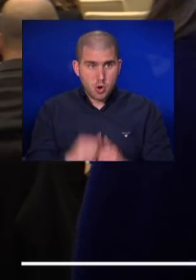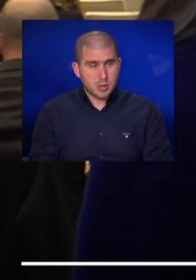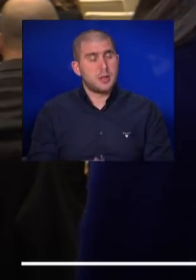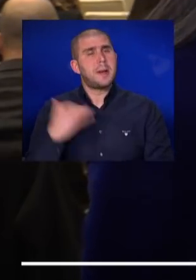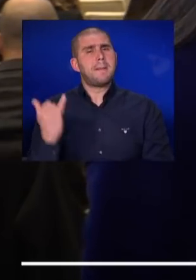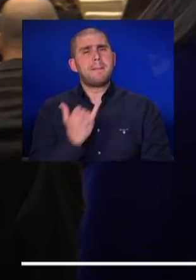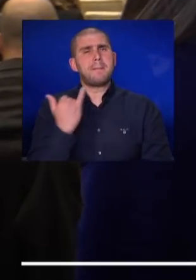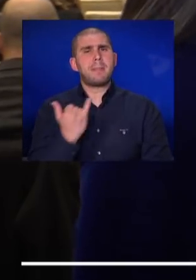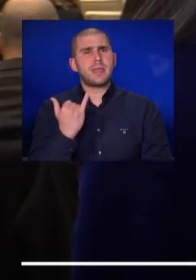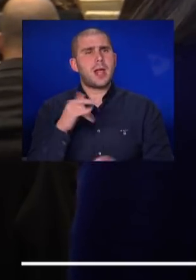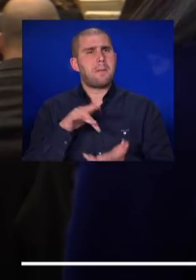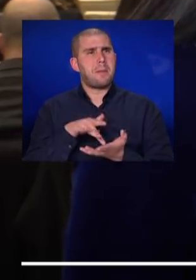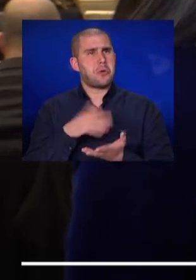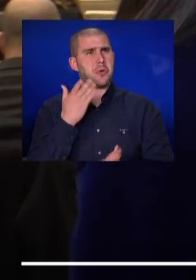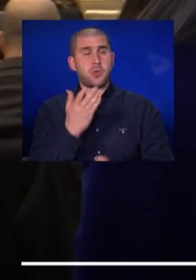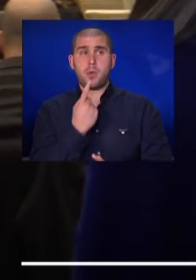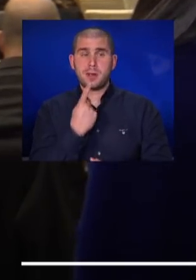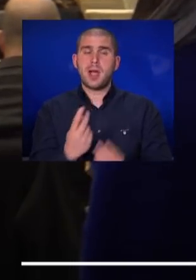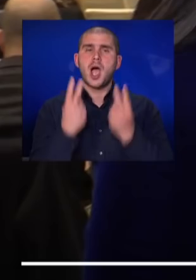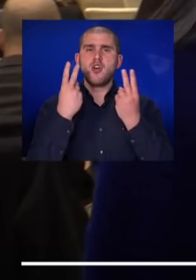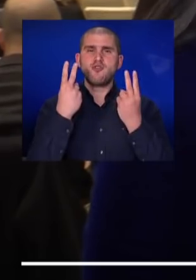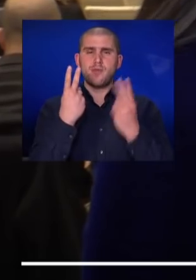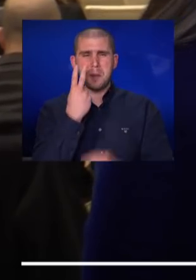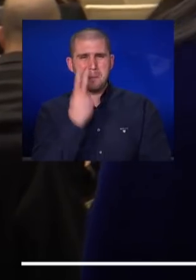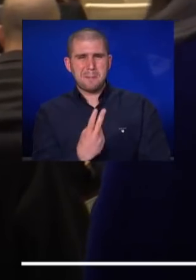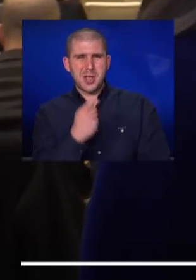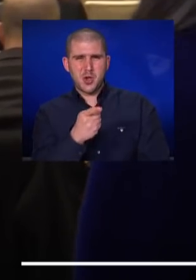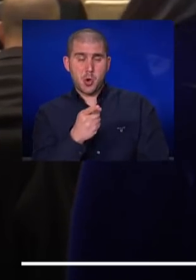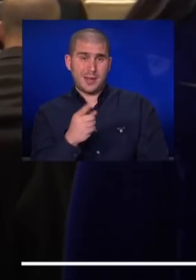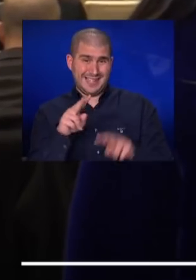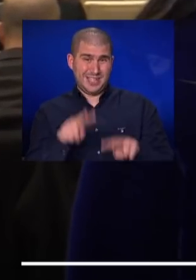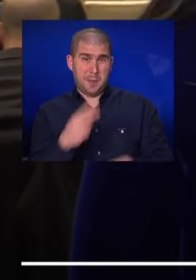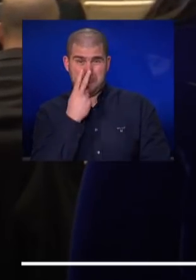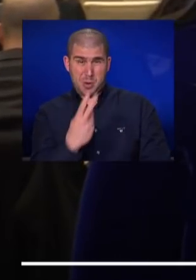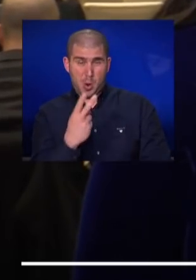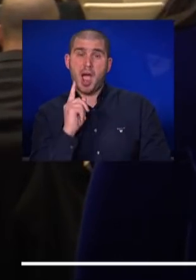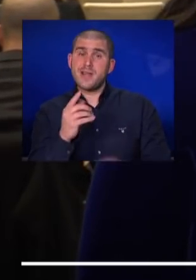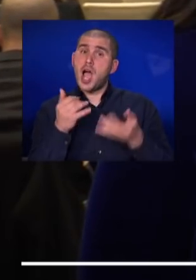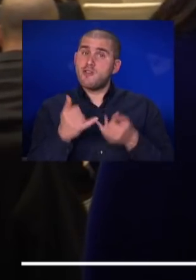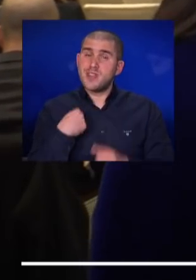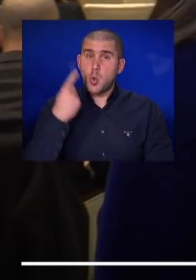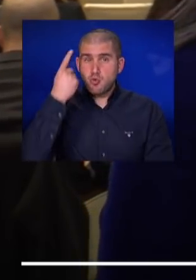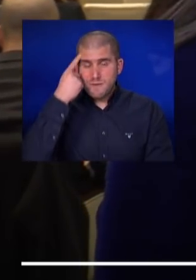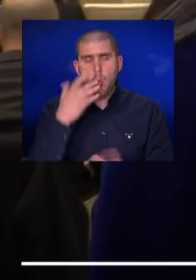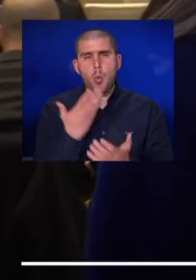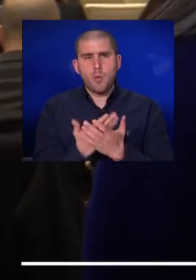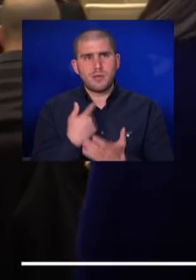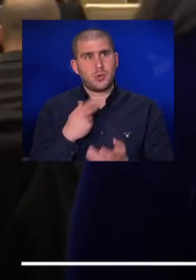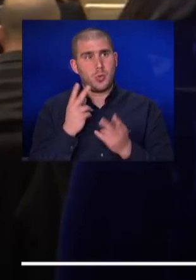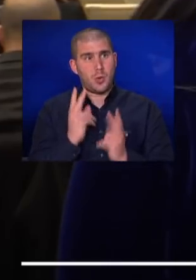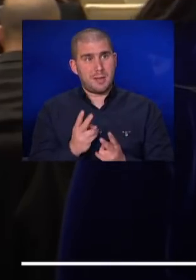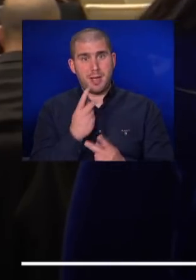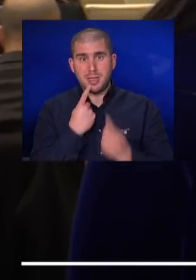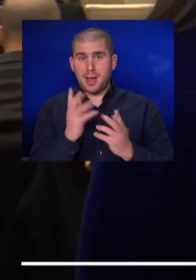כלל במקומות כאלה אומרים שחשיבות הביקור בעצם קיומו, אבל הפעם נדמה לי שעצם העובדה שאנחנו כבר יכולים, אמא מיכאי,